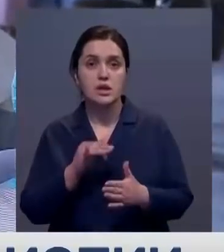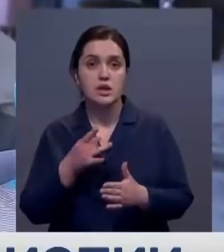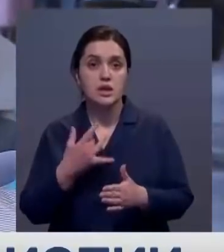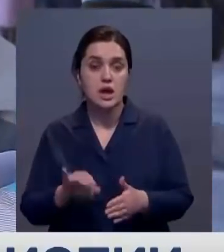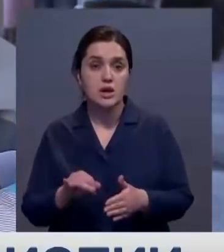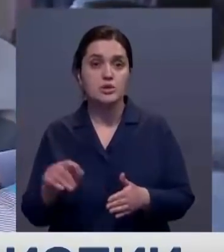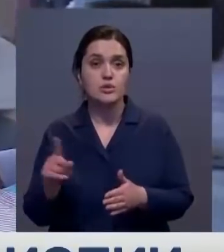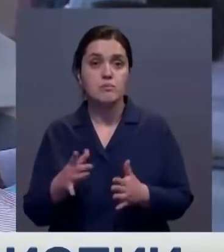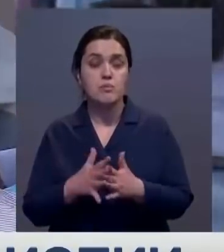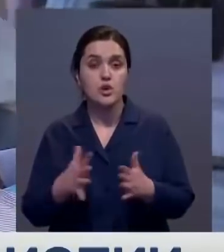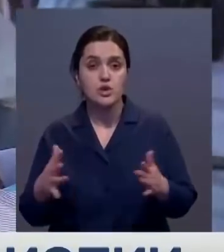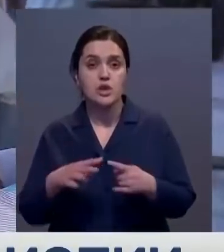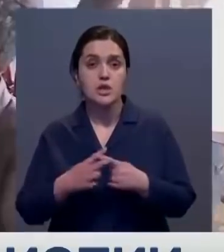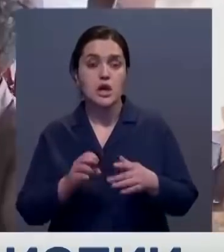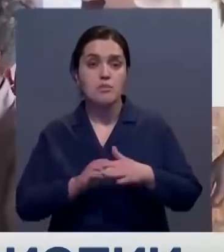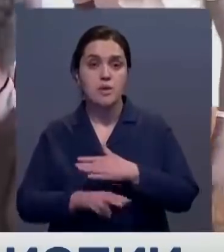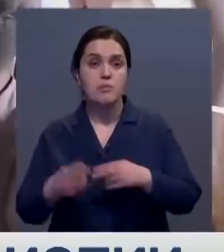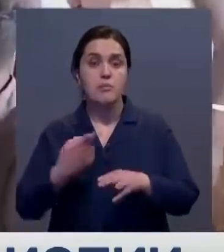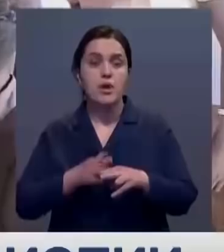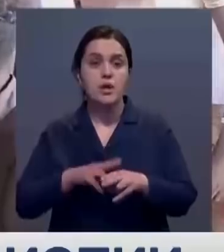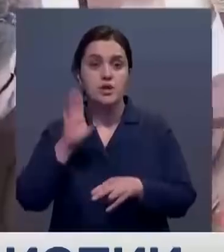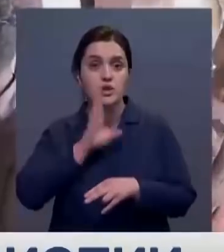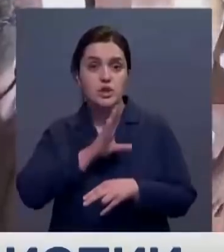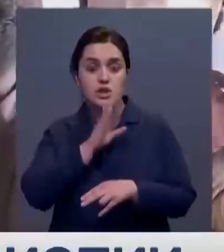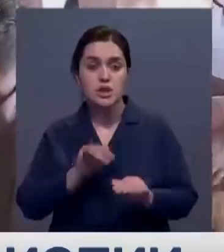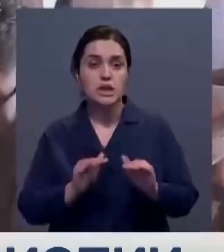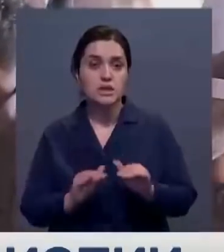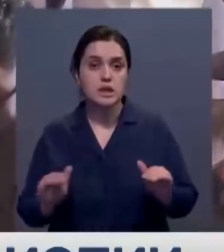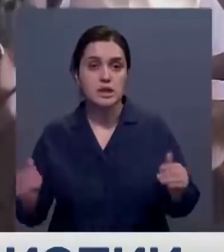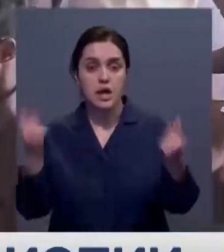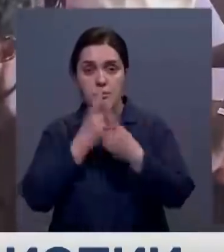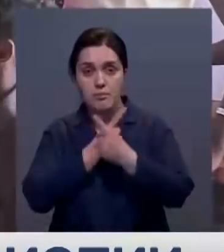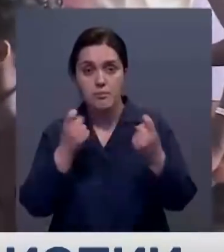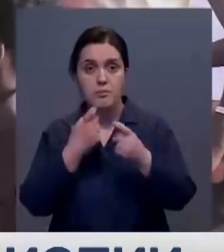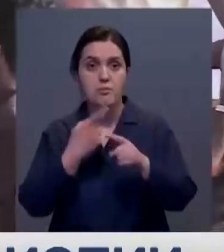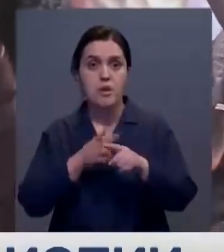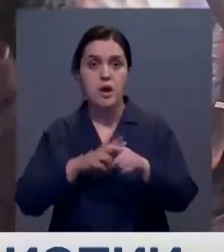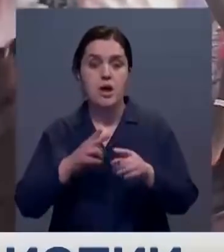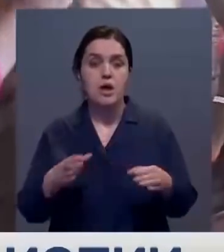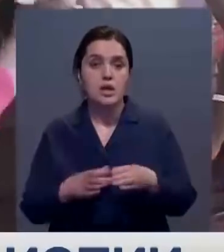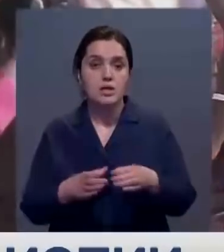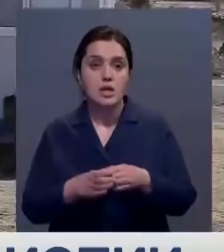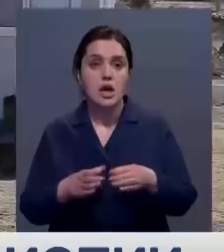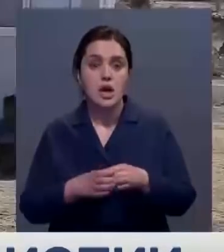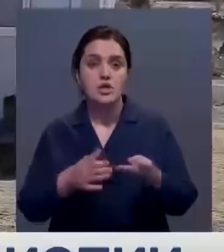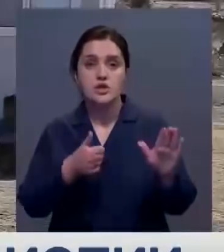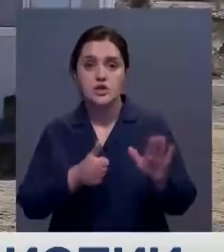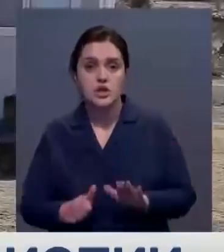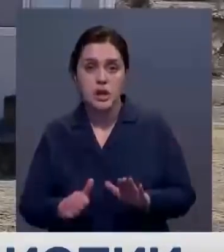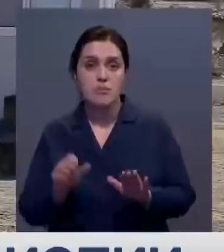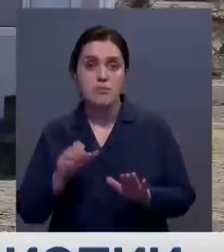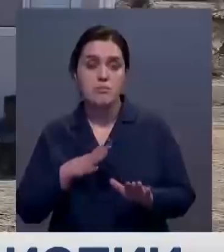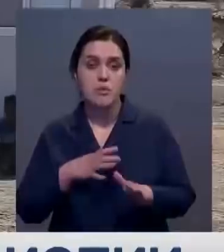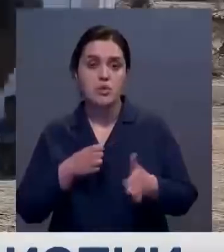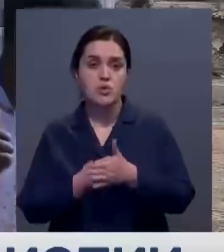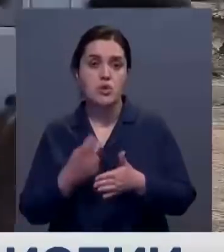Сообщается, что большую часть беженцев составляют женщины и дети. По прогнозам гуманитарных организаций, в ближайшие полгода их число может